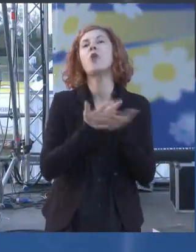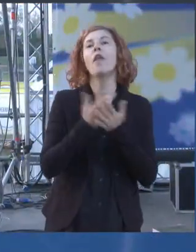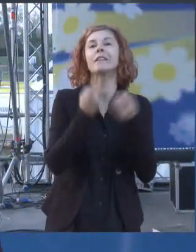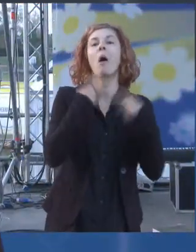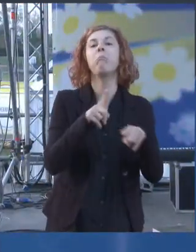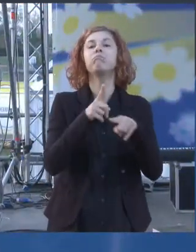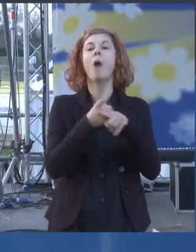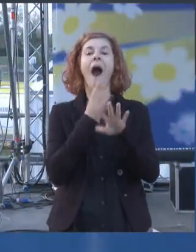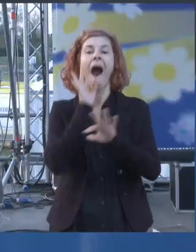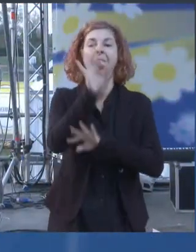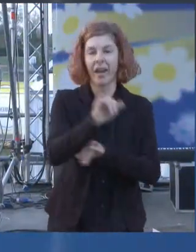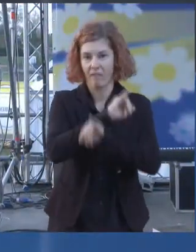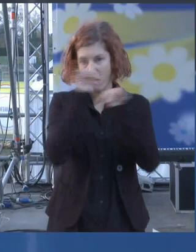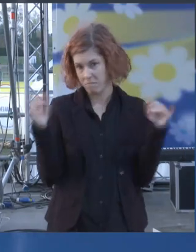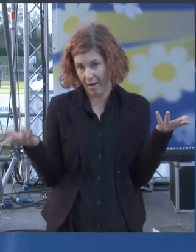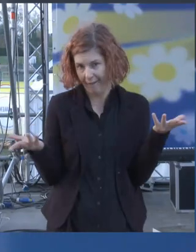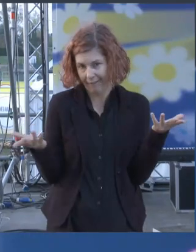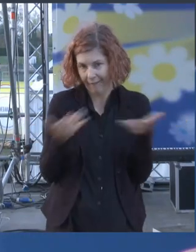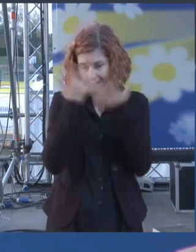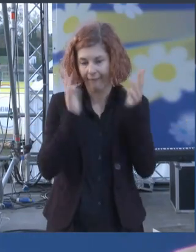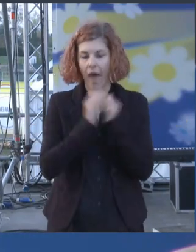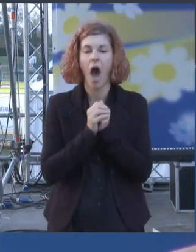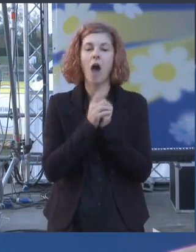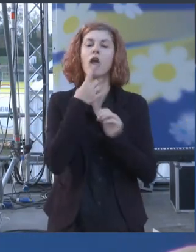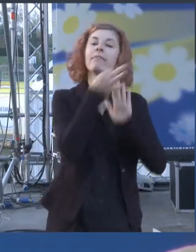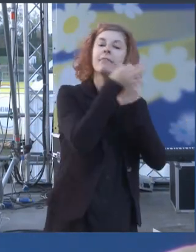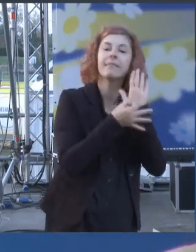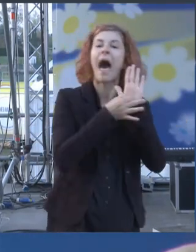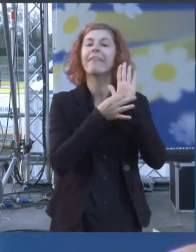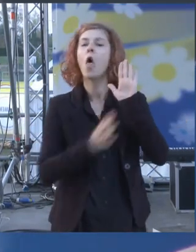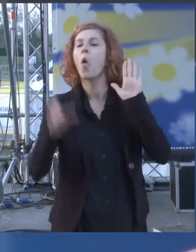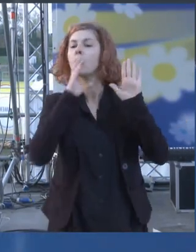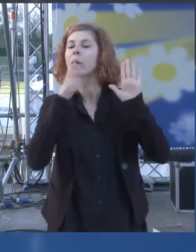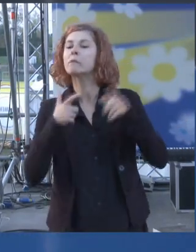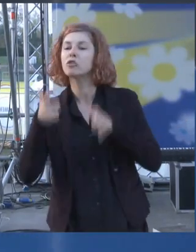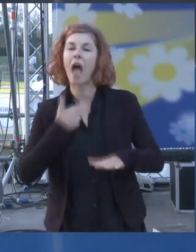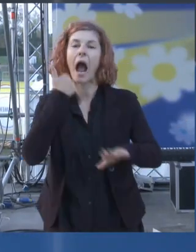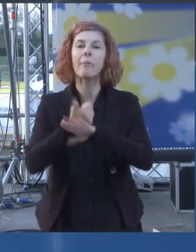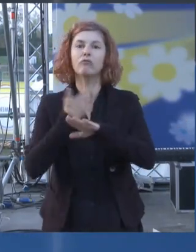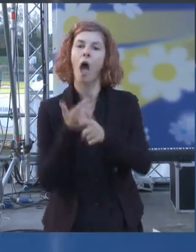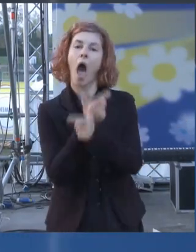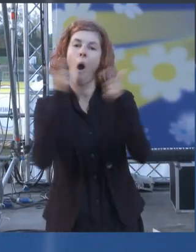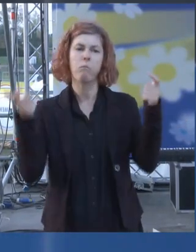passare i dati ci dicono che il turismo nella capitale è in crescita ma voi ne avete sentito parlare?